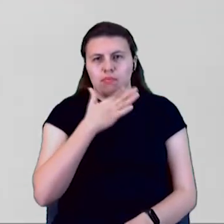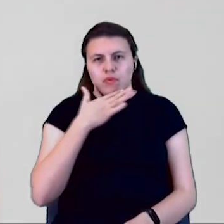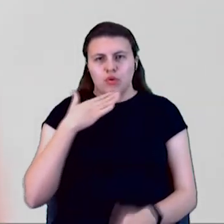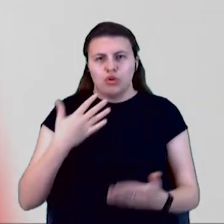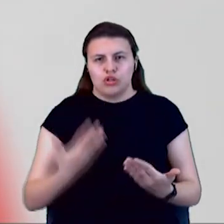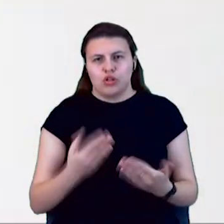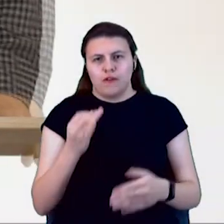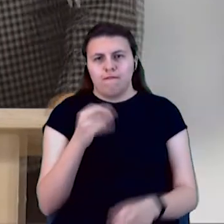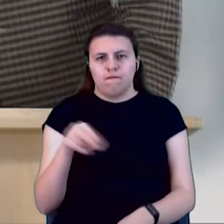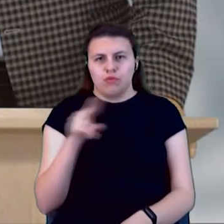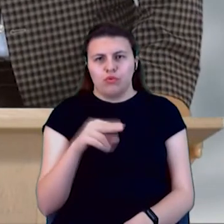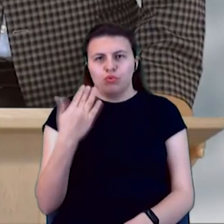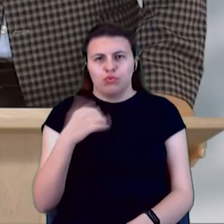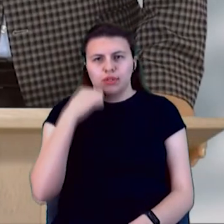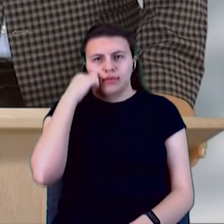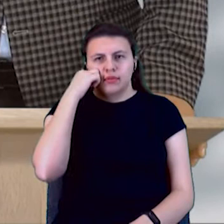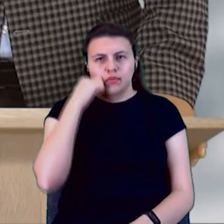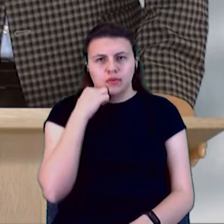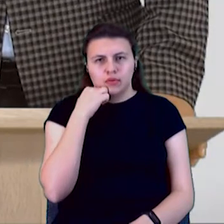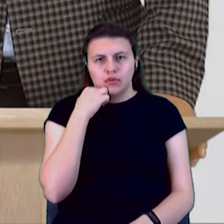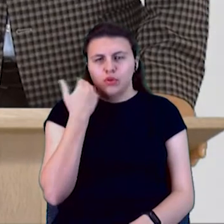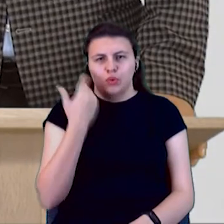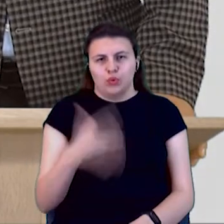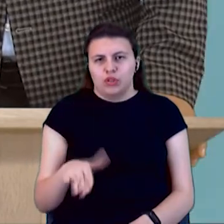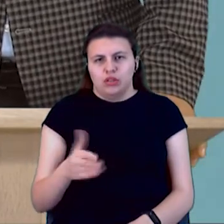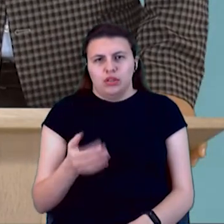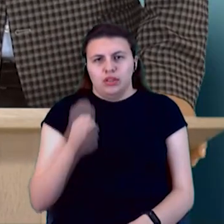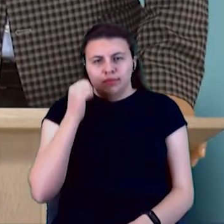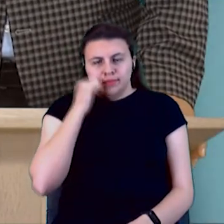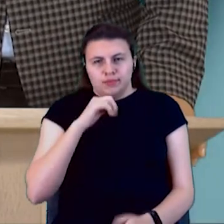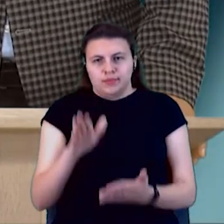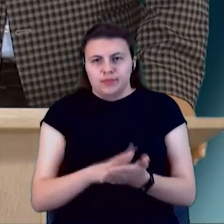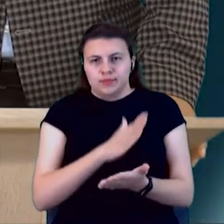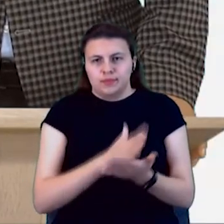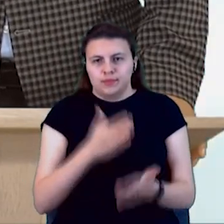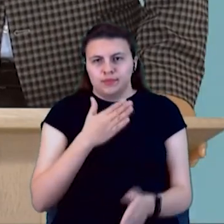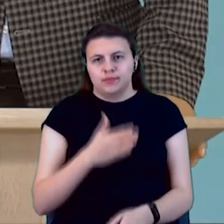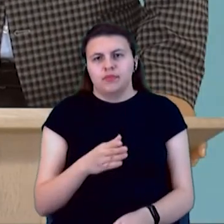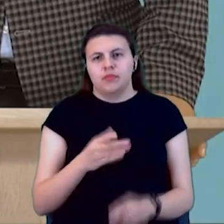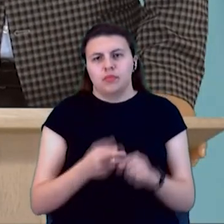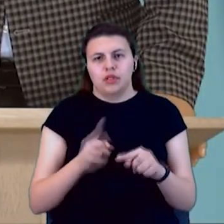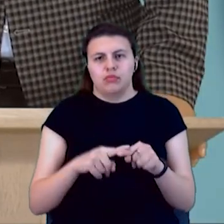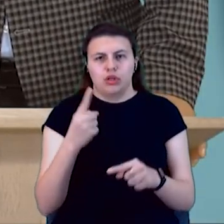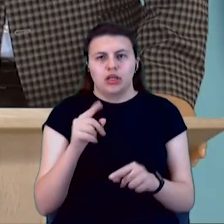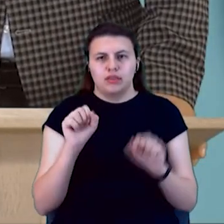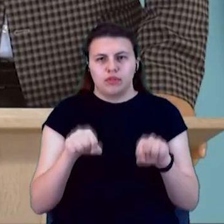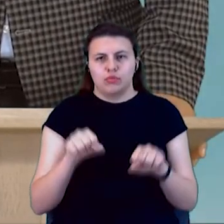зношено і зжилося в себе. Тому це одна зі можливостей.